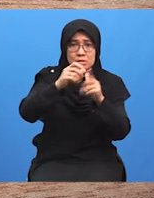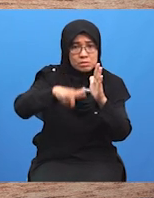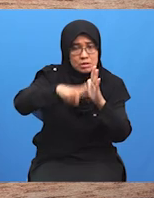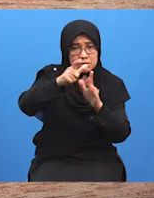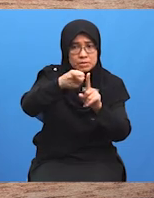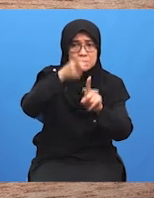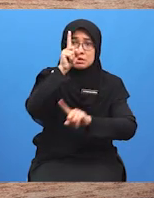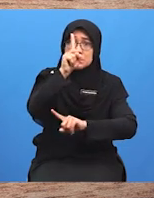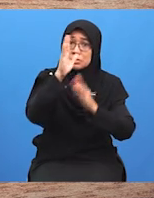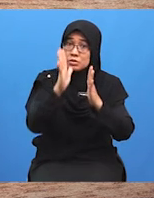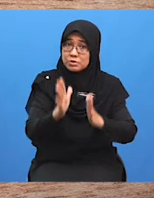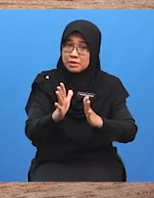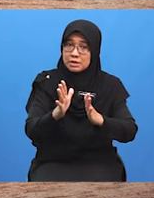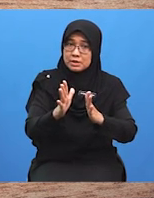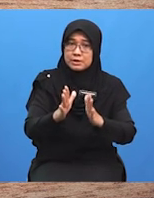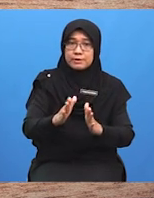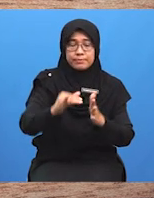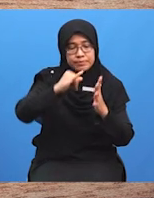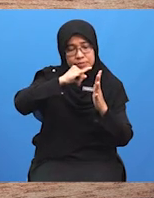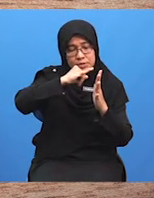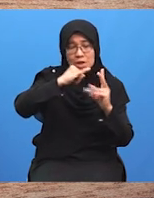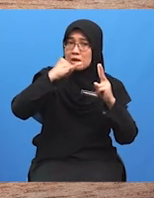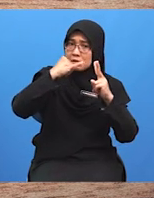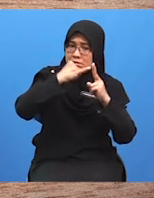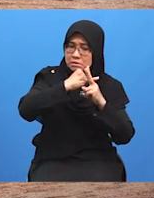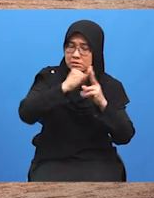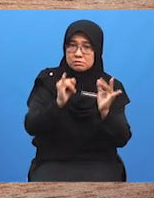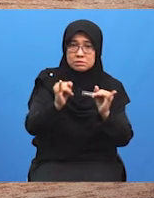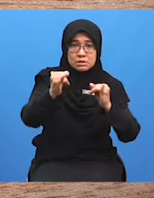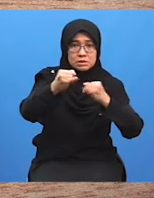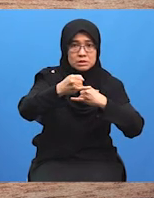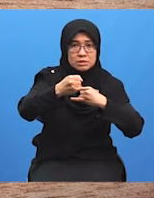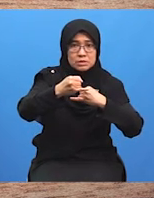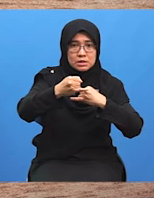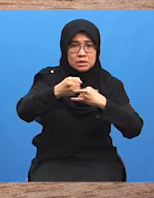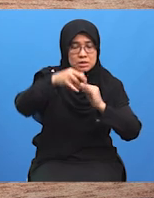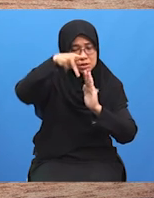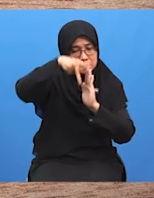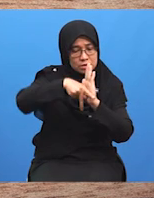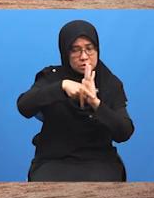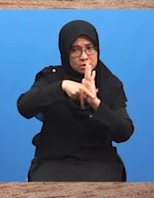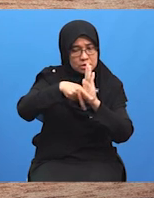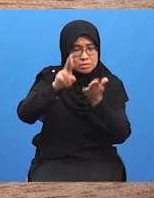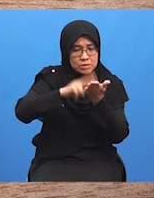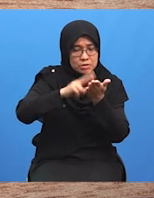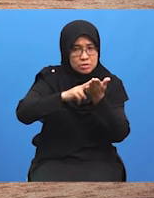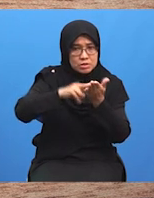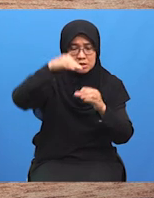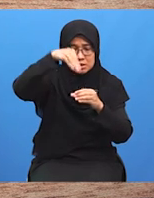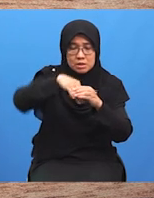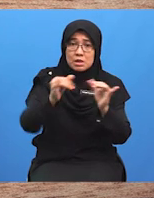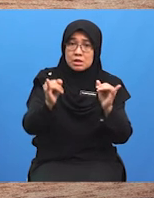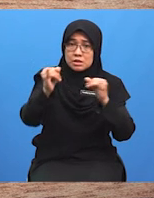Tahap intrajabatan Merujuk kepada perundingan yang dijalankan di dalam